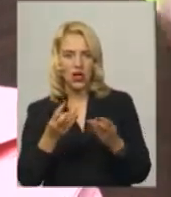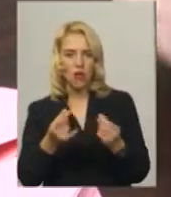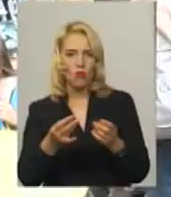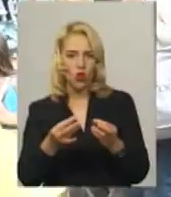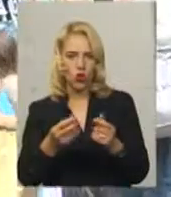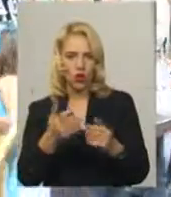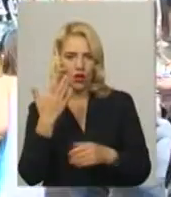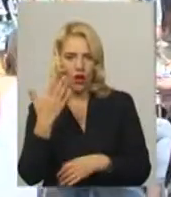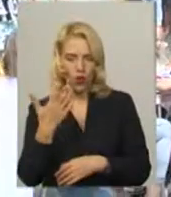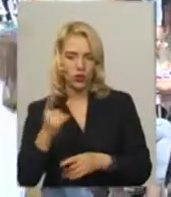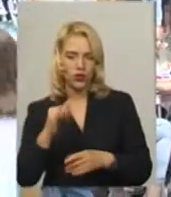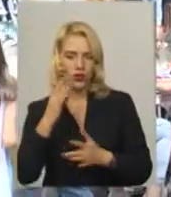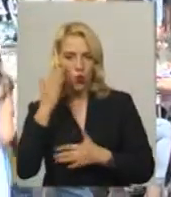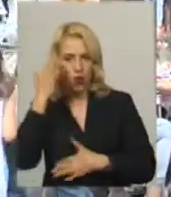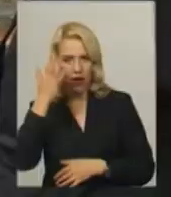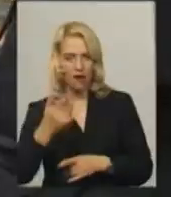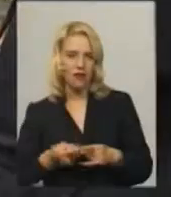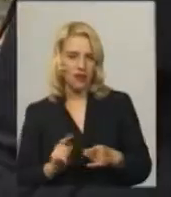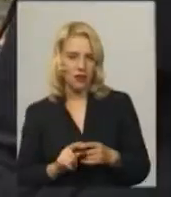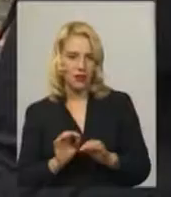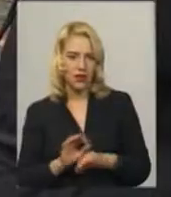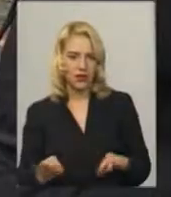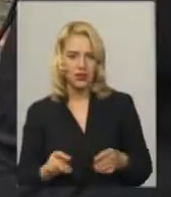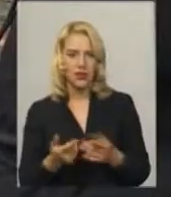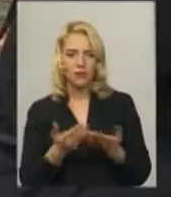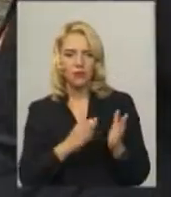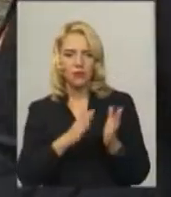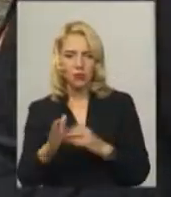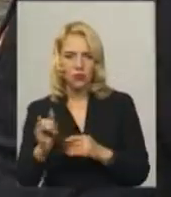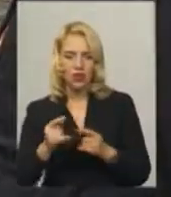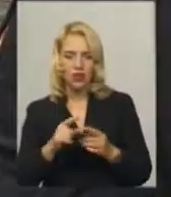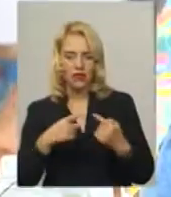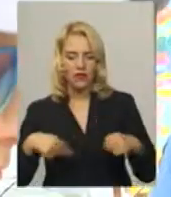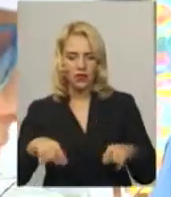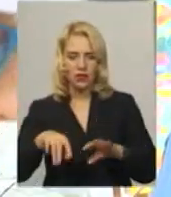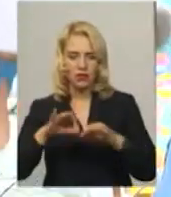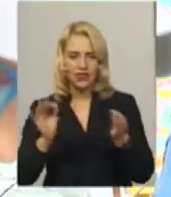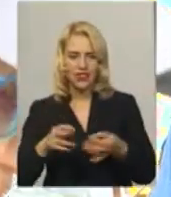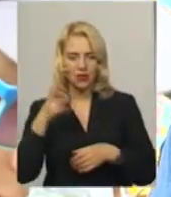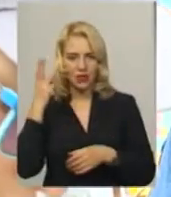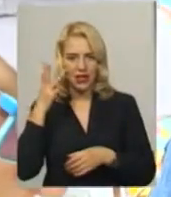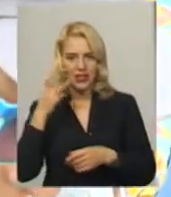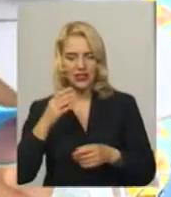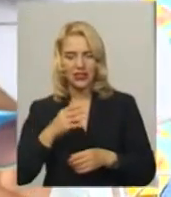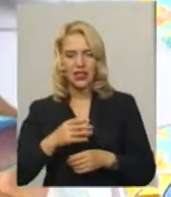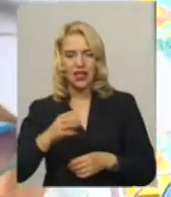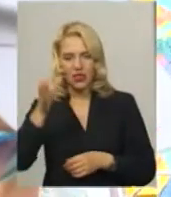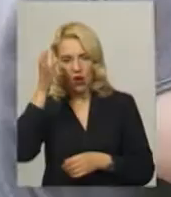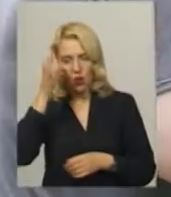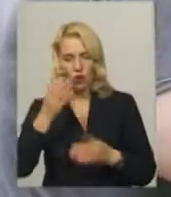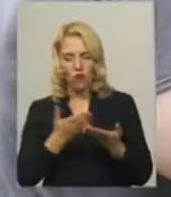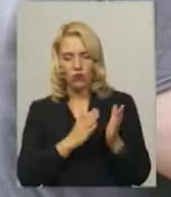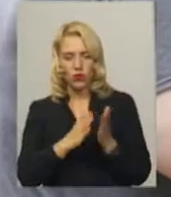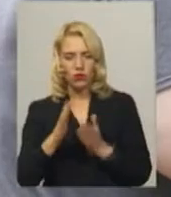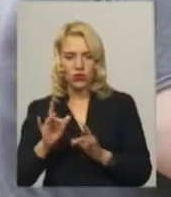і уява. Це прекрасно. Провідна бібліотекарка відділу мистецтв Хмельницької універсальної наукової бібліотеки Ірина Кашчук